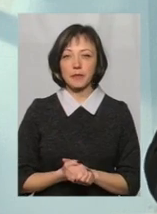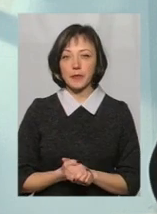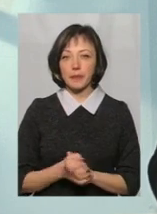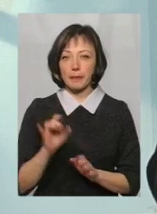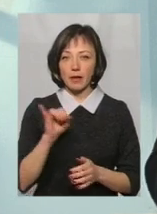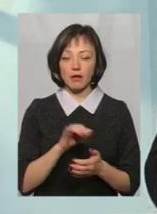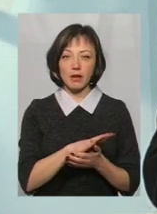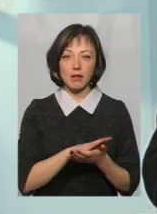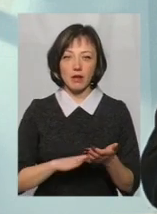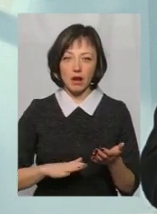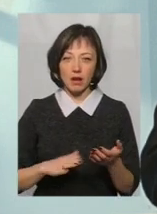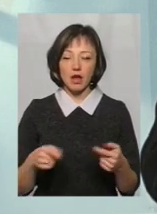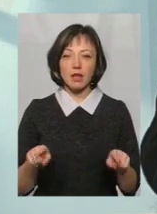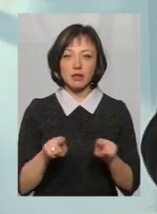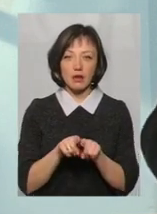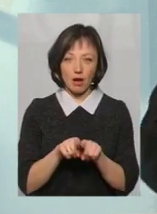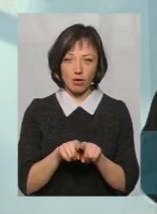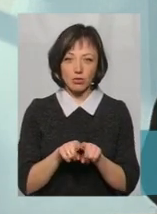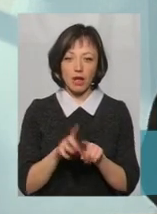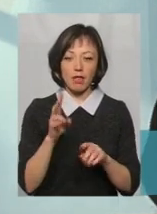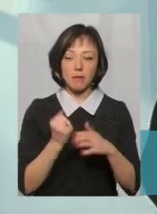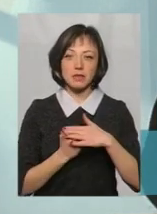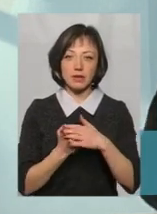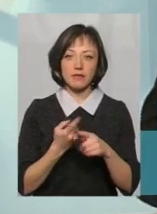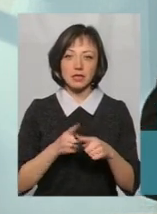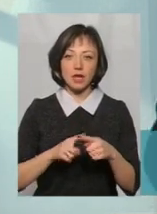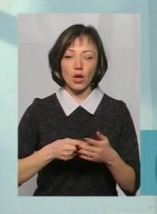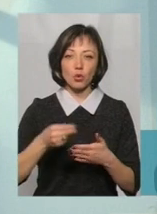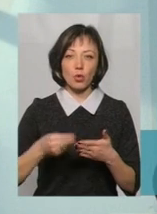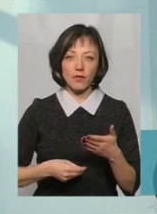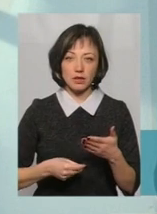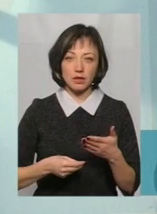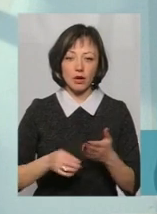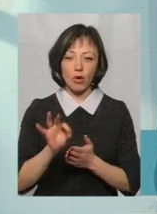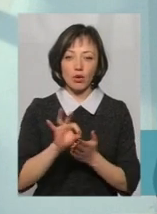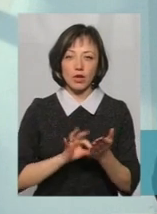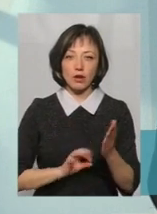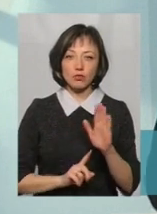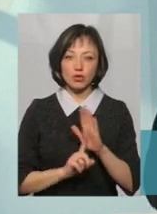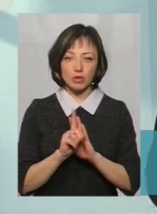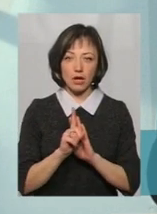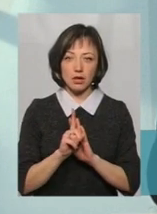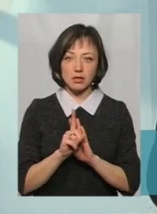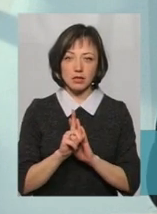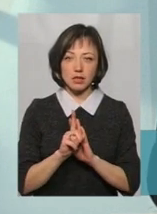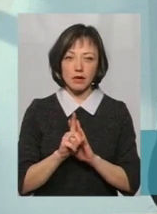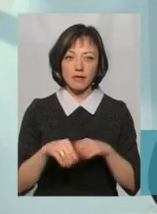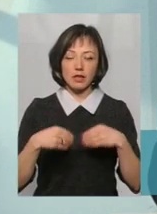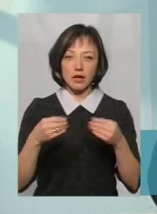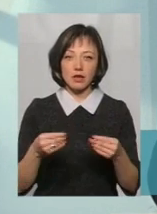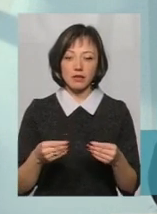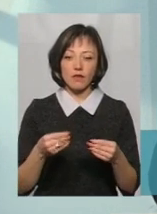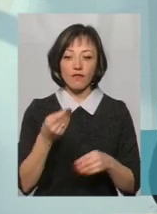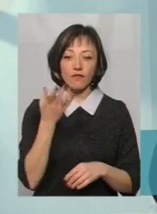далі. Також, на підставі цієї довідки, одразу починається, довідка видається в той